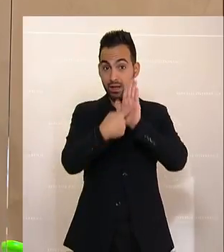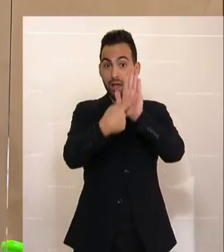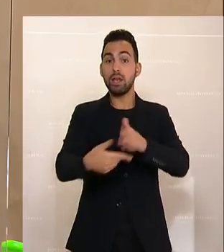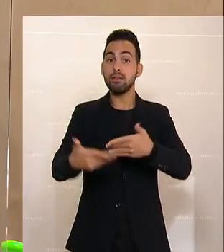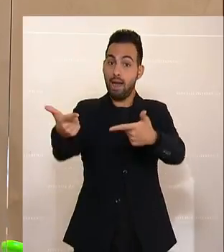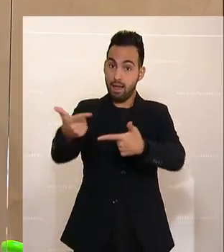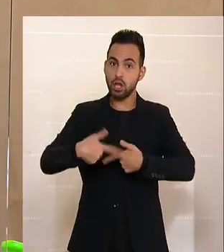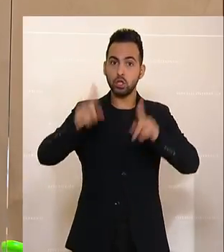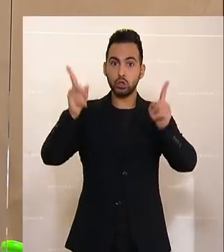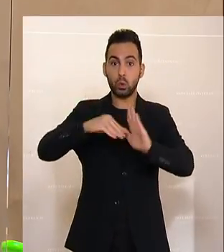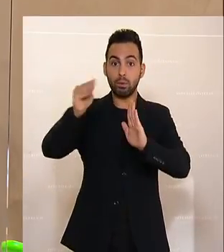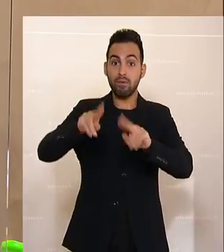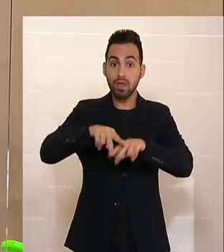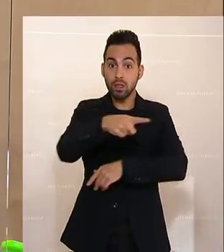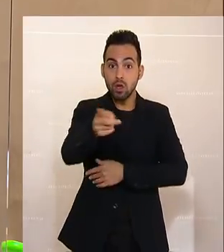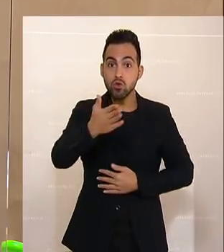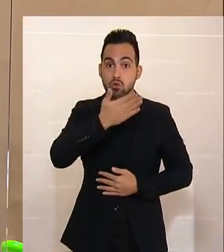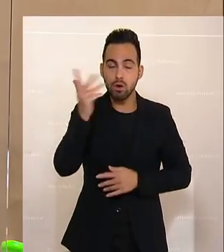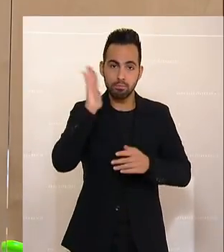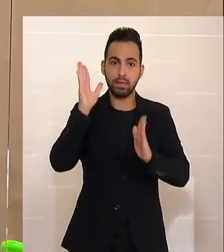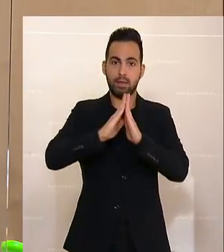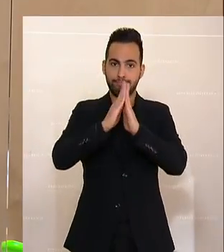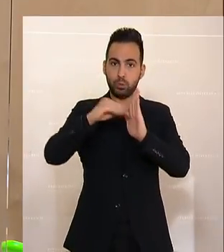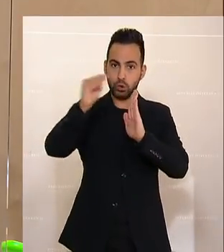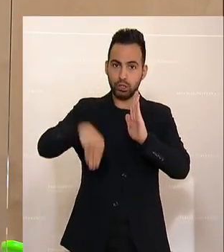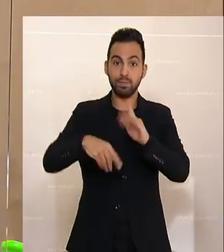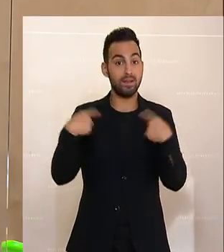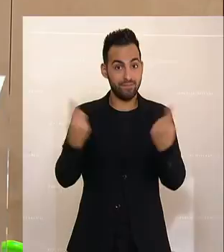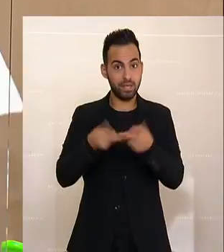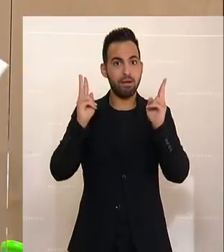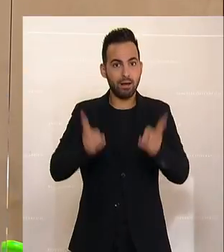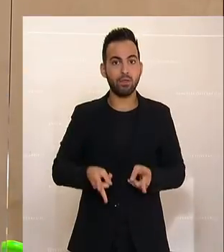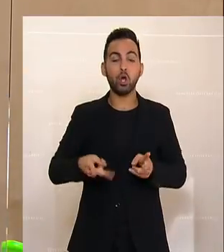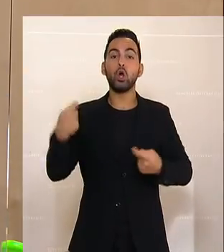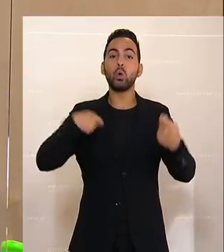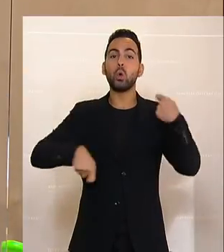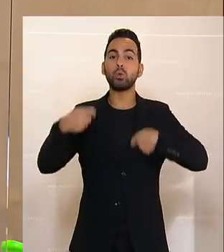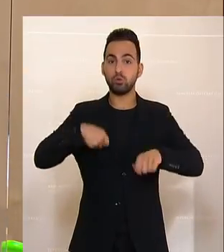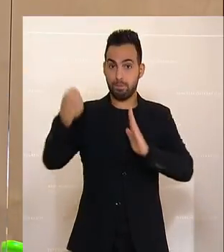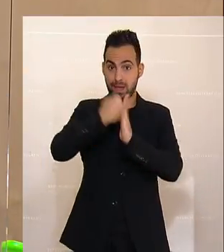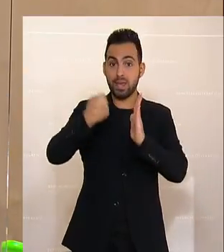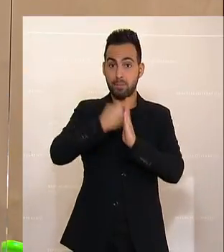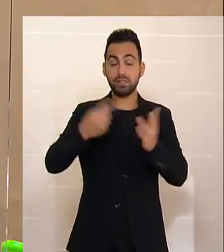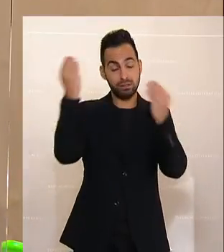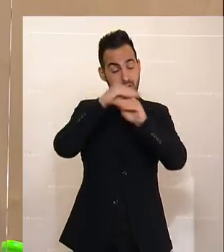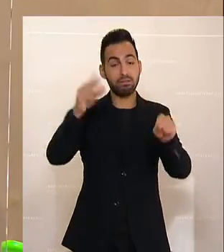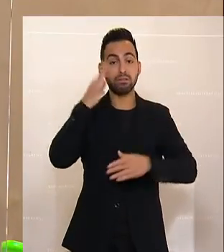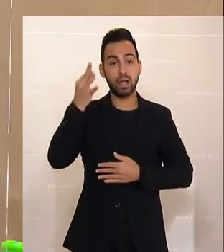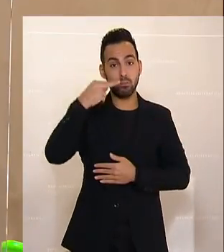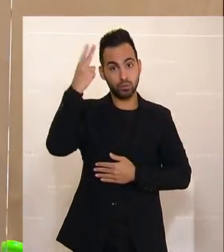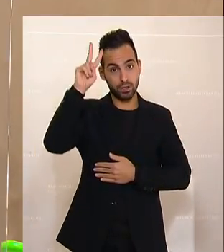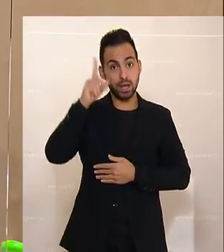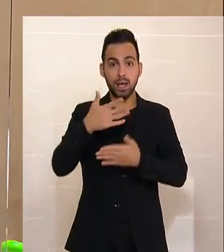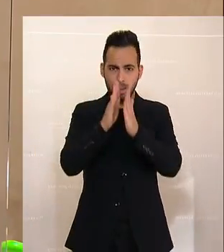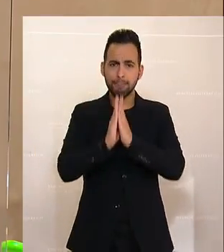unterschreiben, sollten Sie das noch nicht getan haben. Wir können Korruption bekämpfen, sehr geehrte Damen und Herren. Bitte